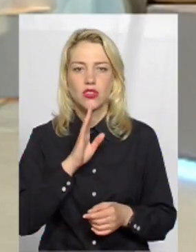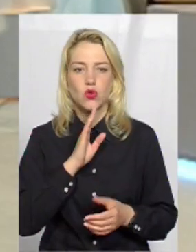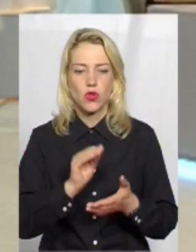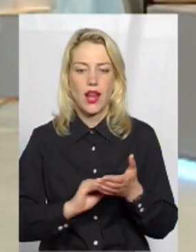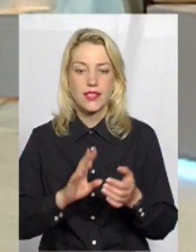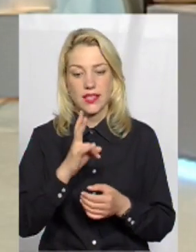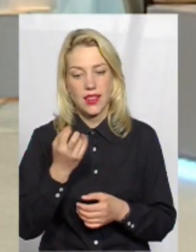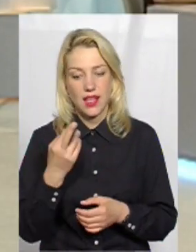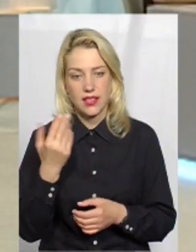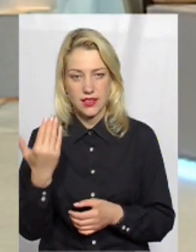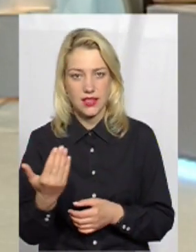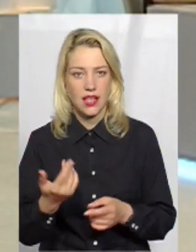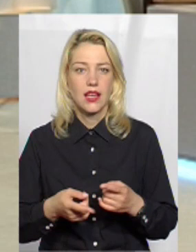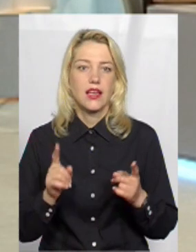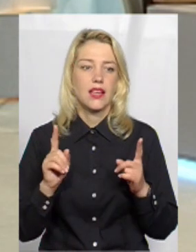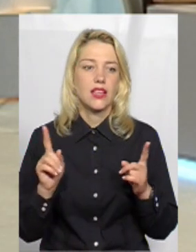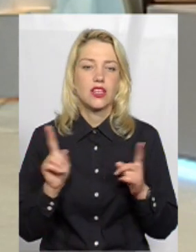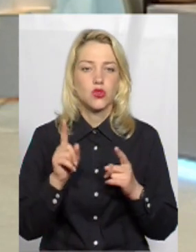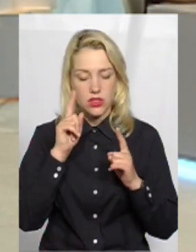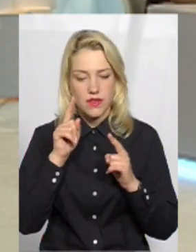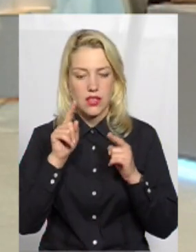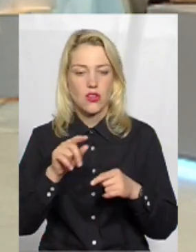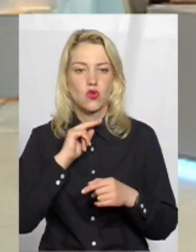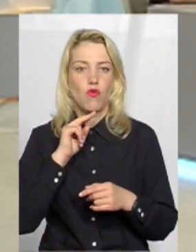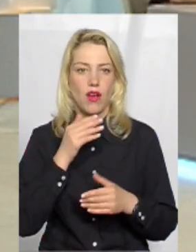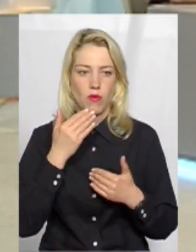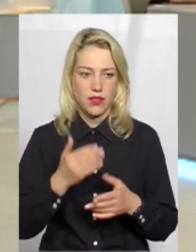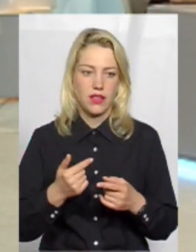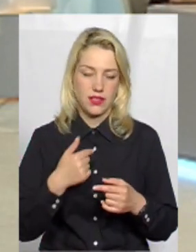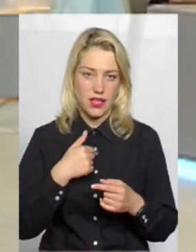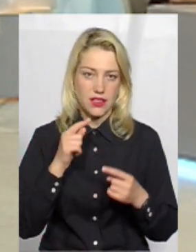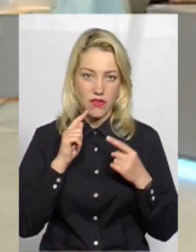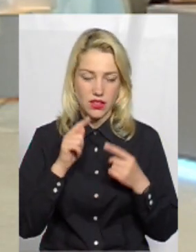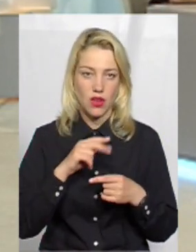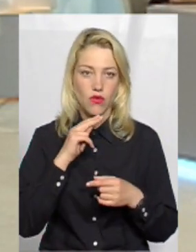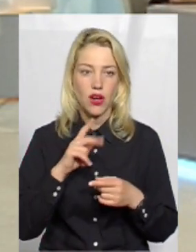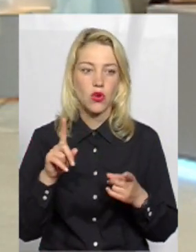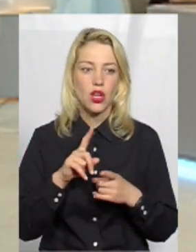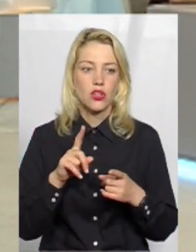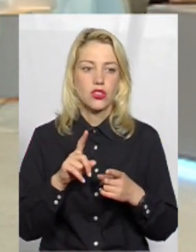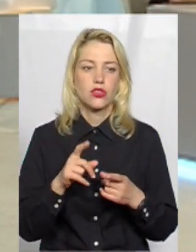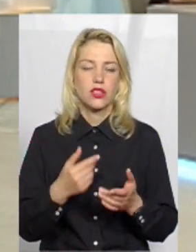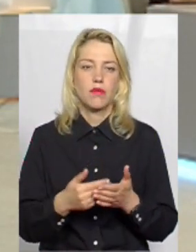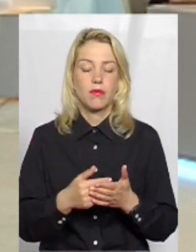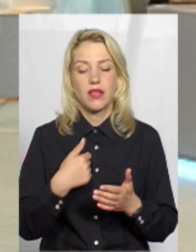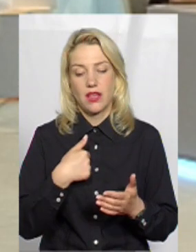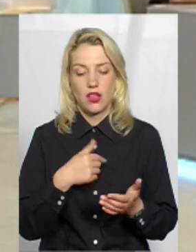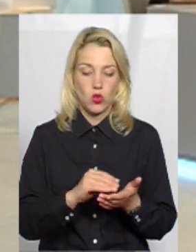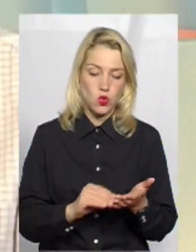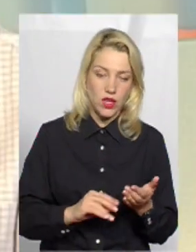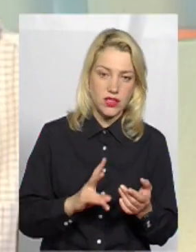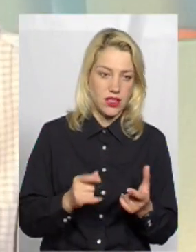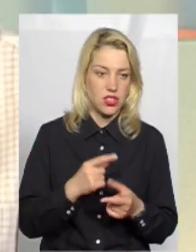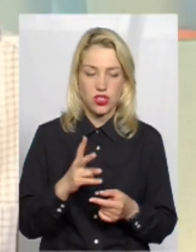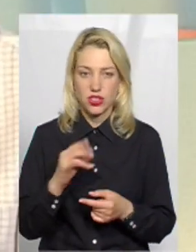на що ти звертаєш увагу, коли подорожуєш? Я звертаю увагу, напевно, ну, набагато, що і незалежно від того, там, журналістка чи ні.